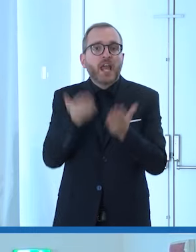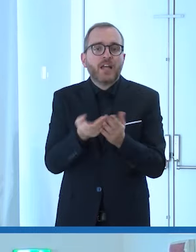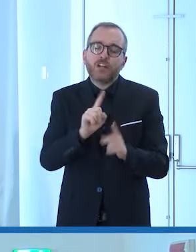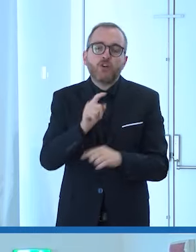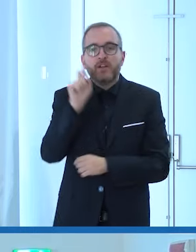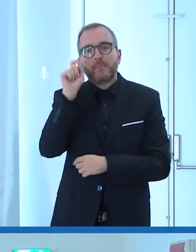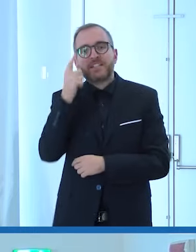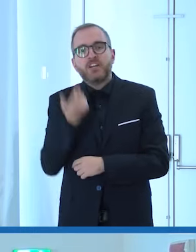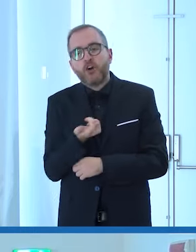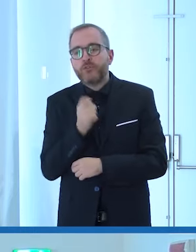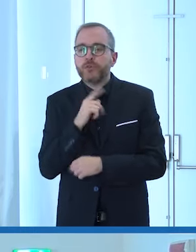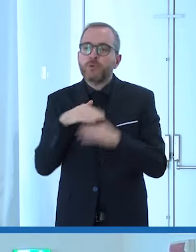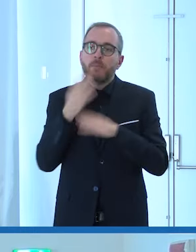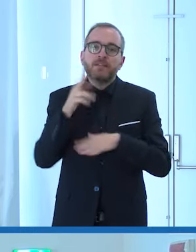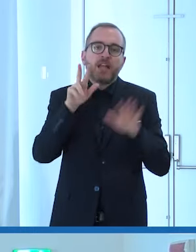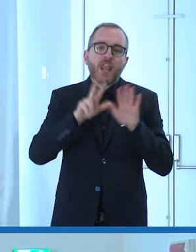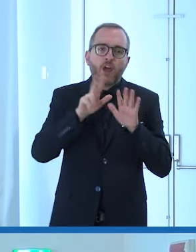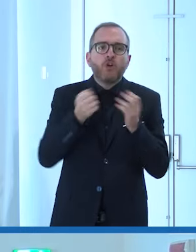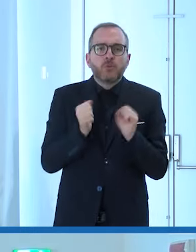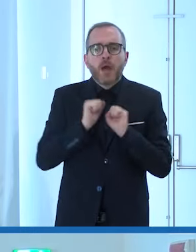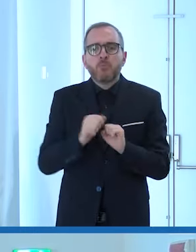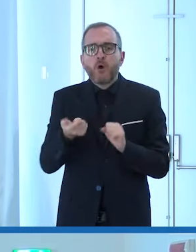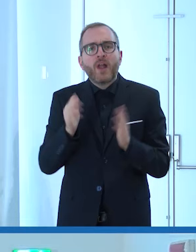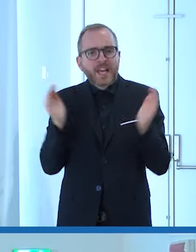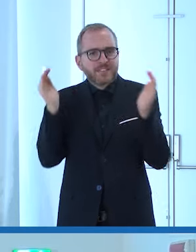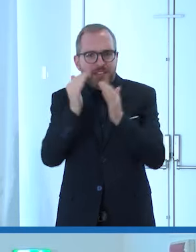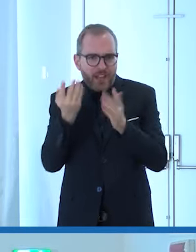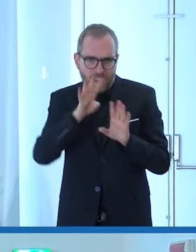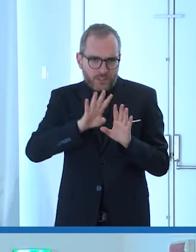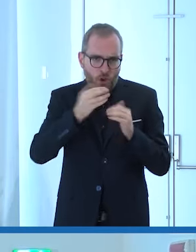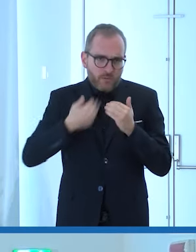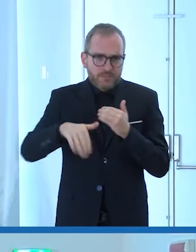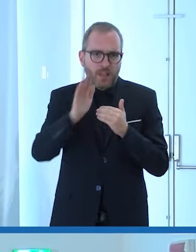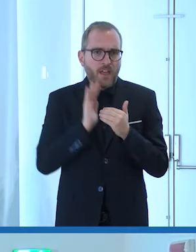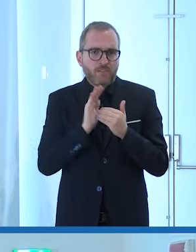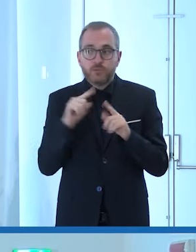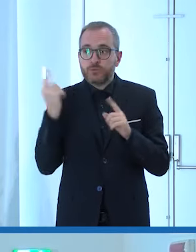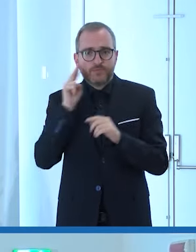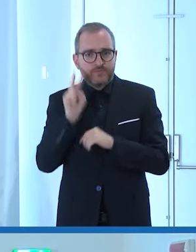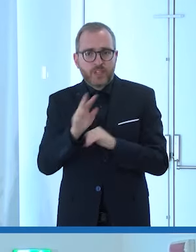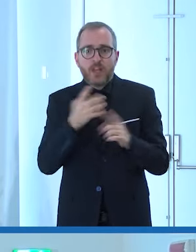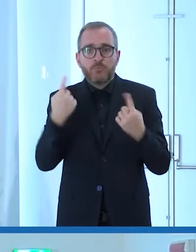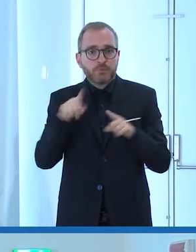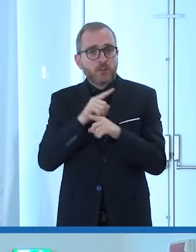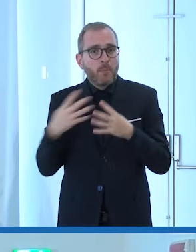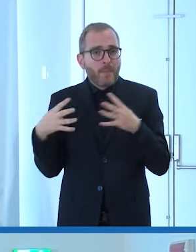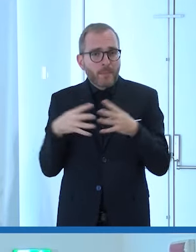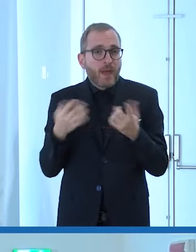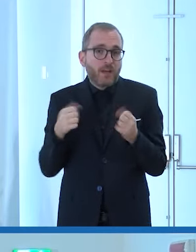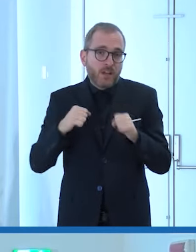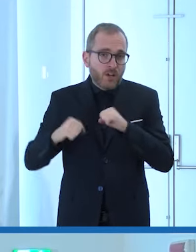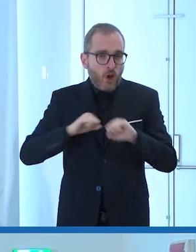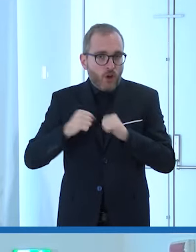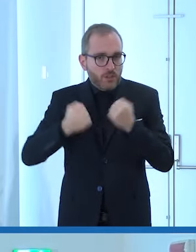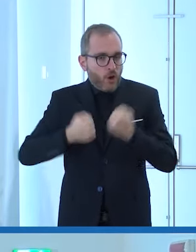mezzanotte o alle otto del mattino sono queste forse le battaglie che si dovrebbero portare avanti